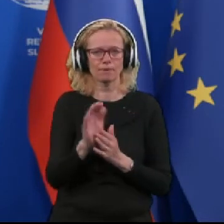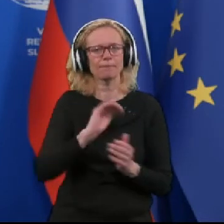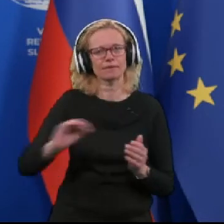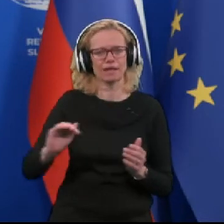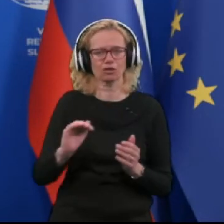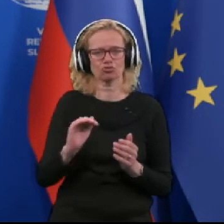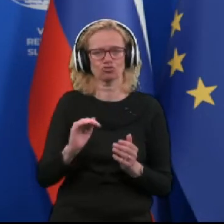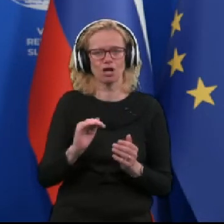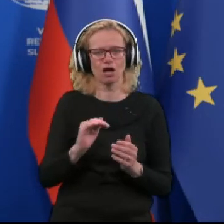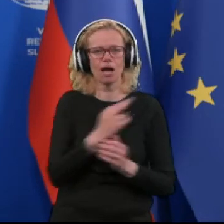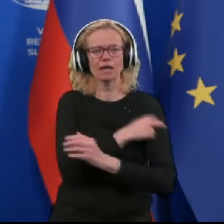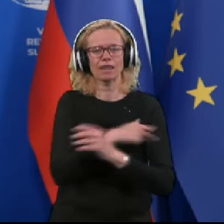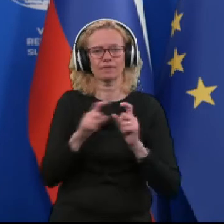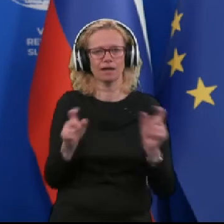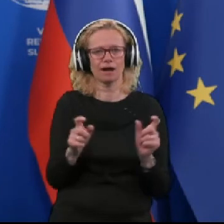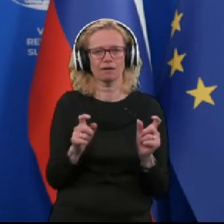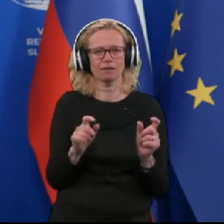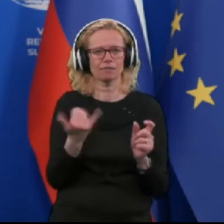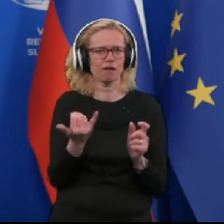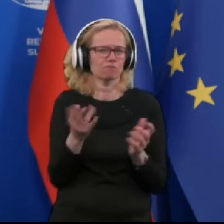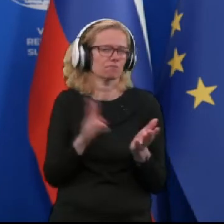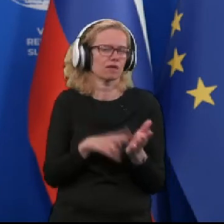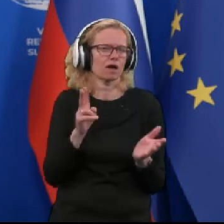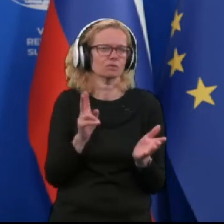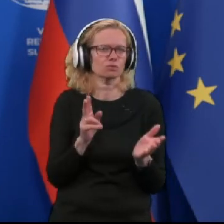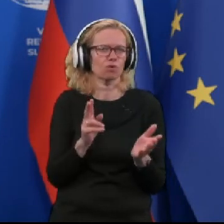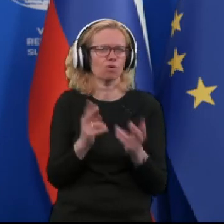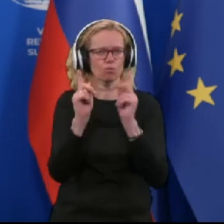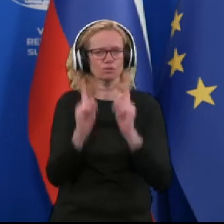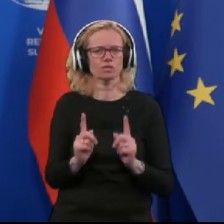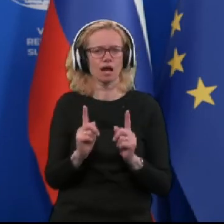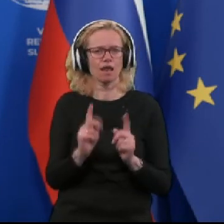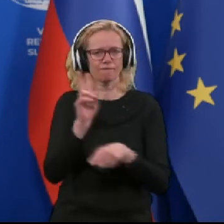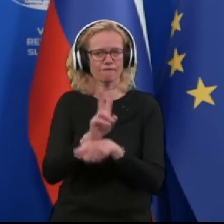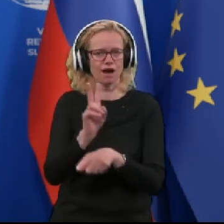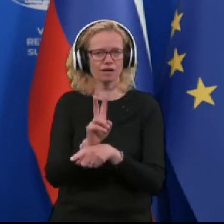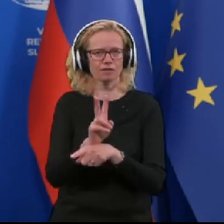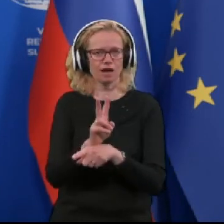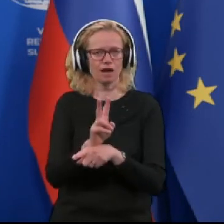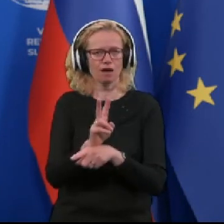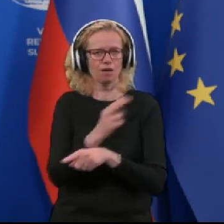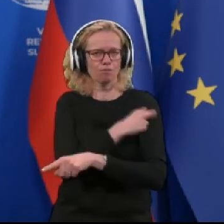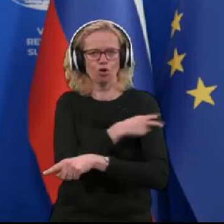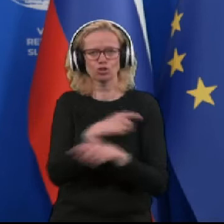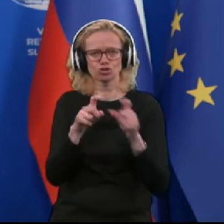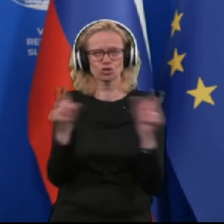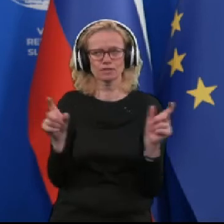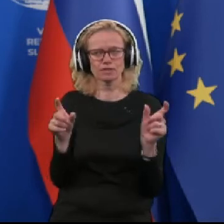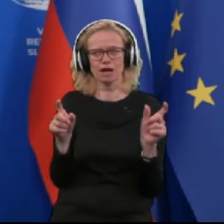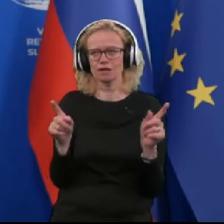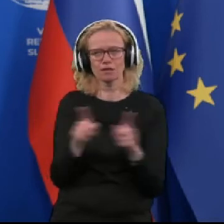v bistvu dejansko postala varna boljnišnica tako za